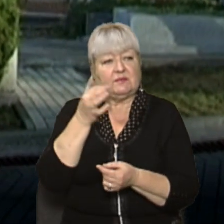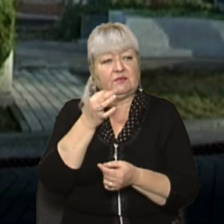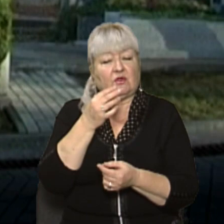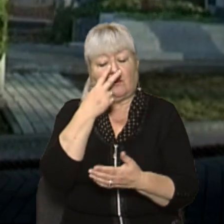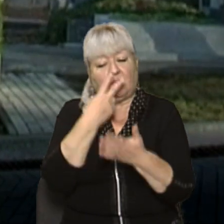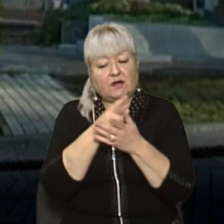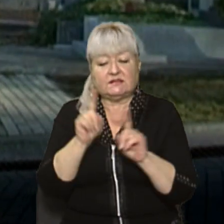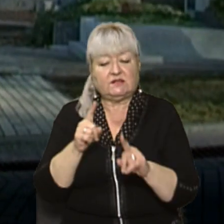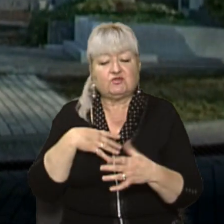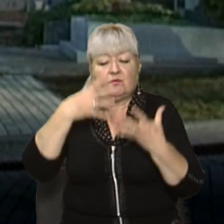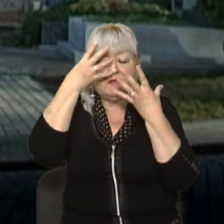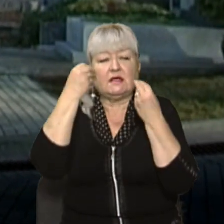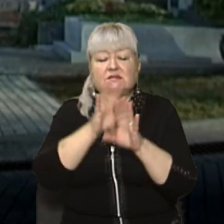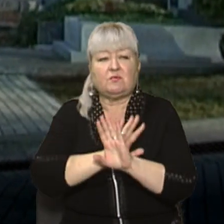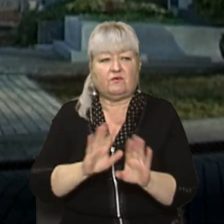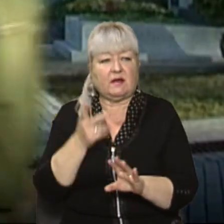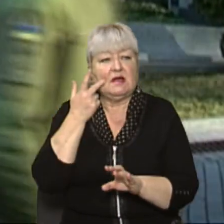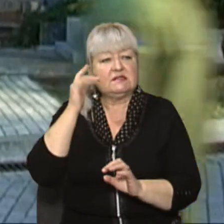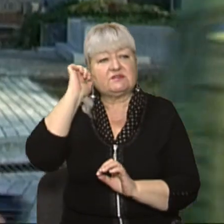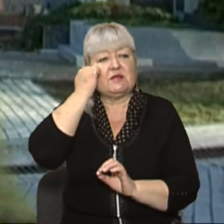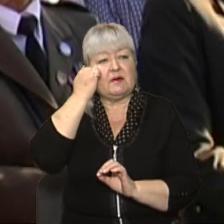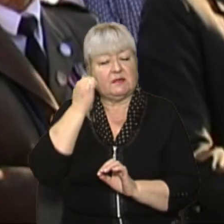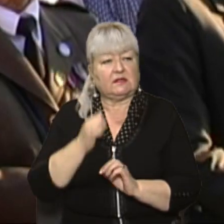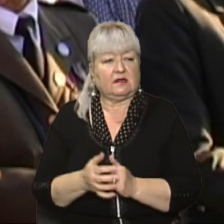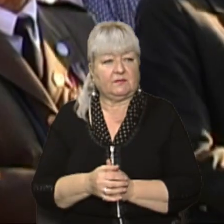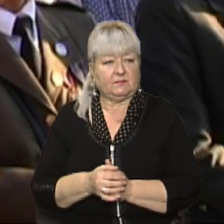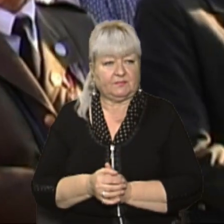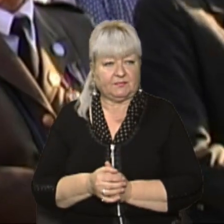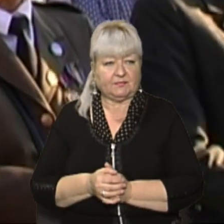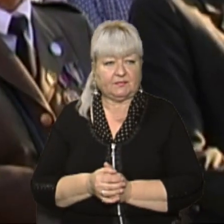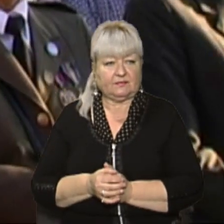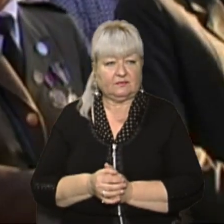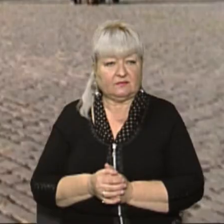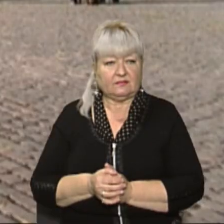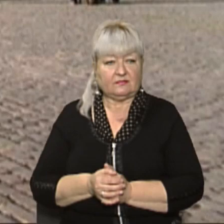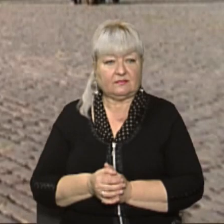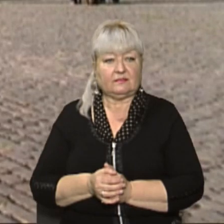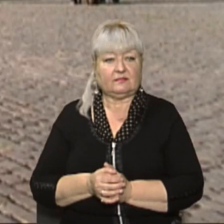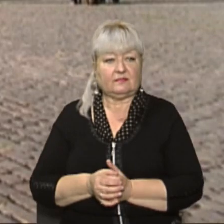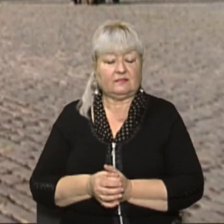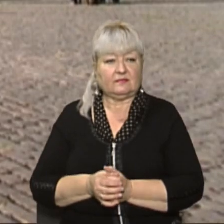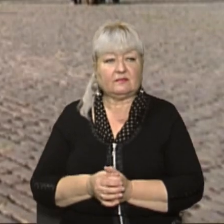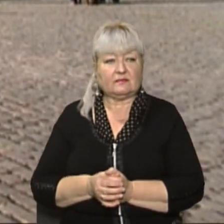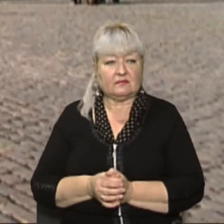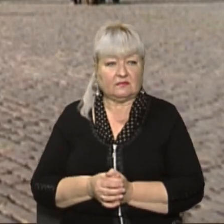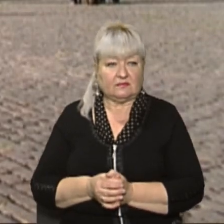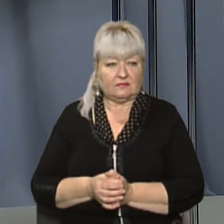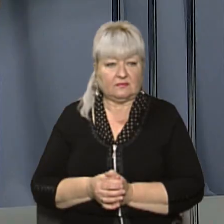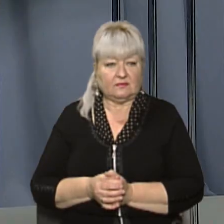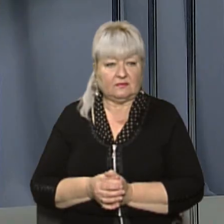і щоб це набувало трошки більш масового характеру, ніж до того. Іван Кадуськов, Володимир Стадник, новини о Суспільному, Львів.